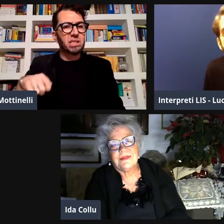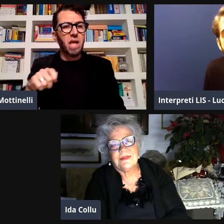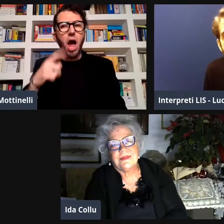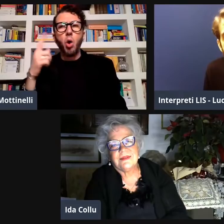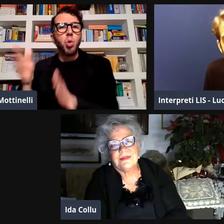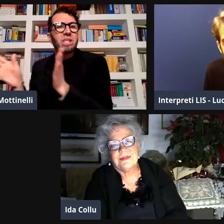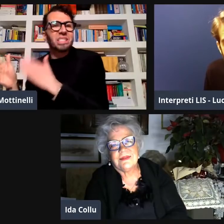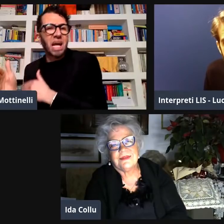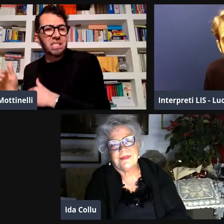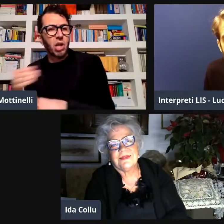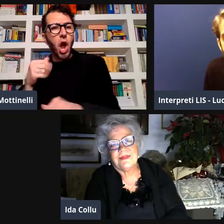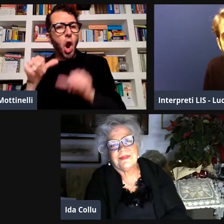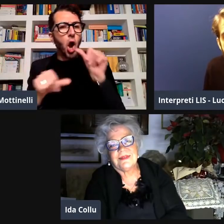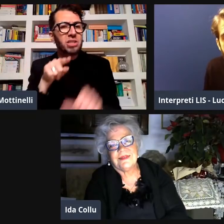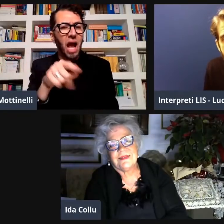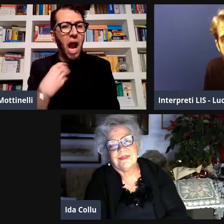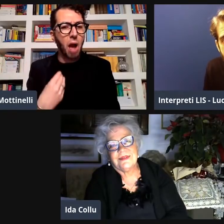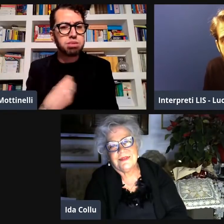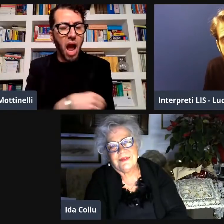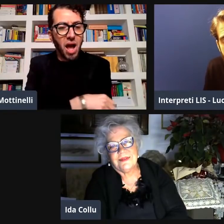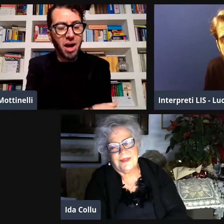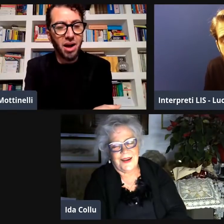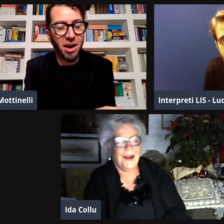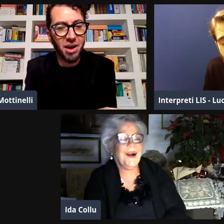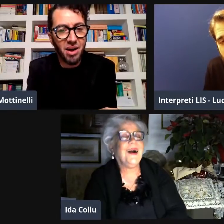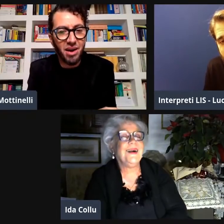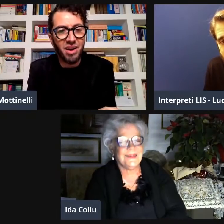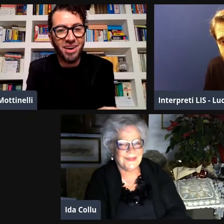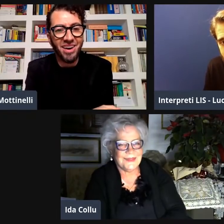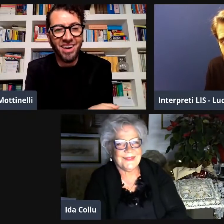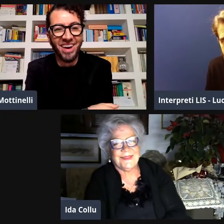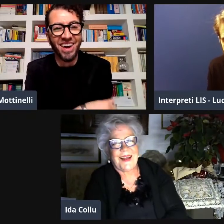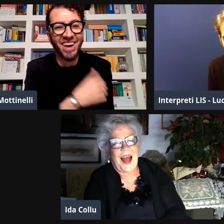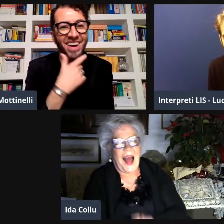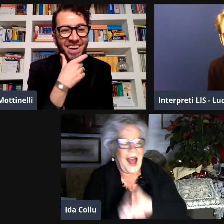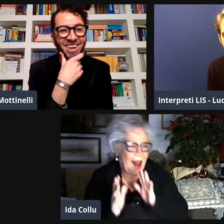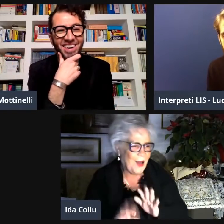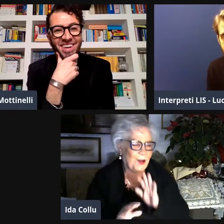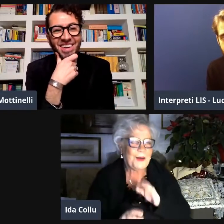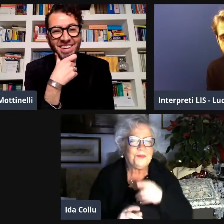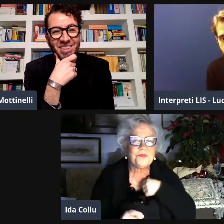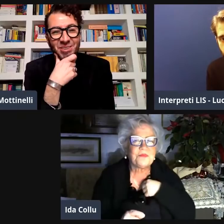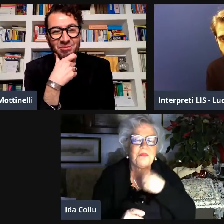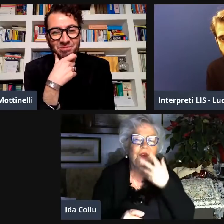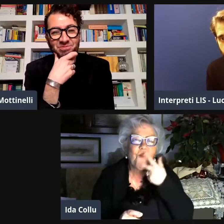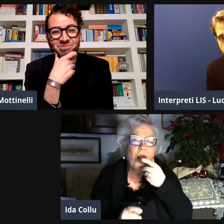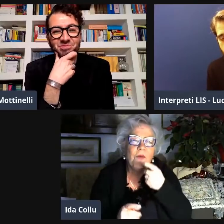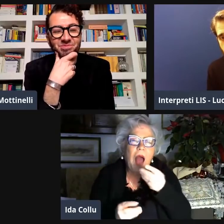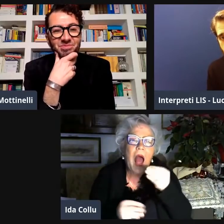perché hai chiesto il cambio della stanza presidenziale dello stanzino a te cosa cambiava il cambio della stanza